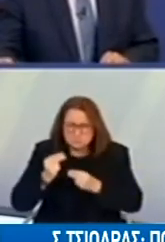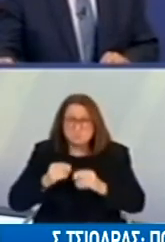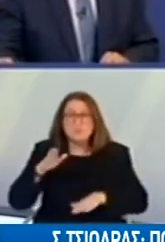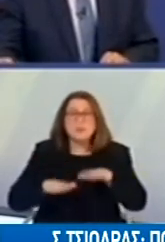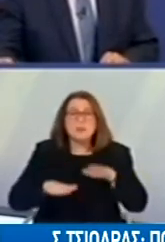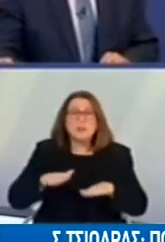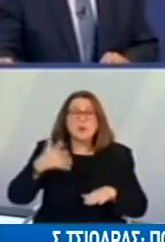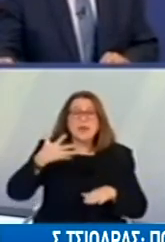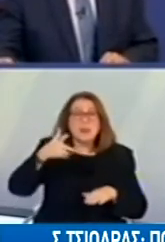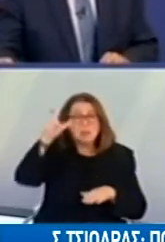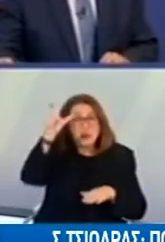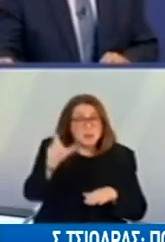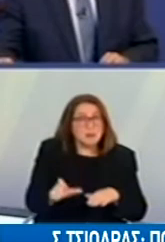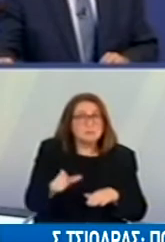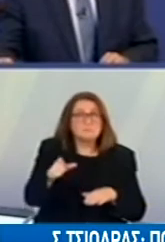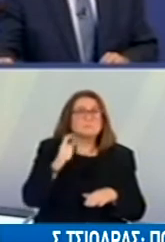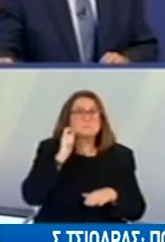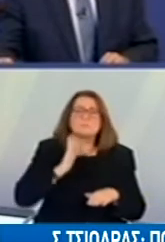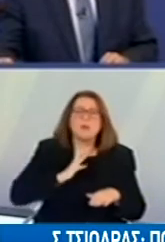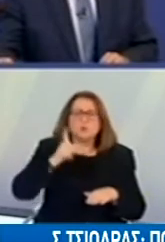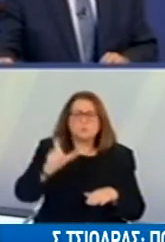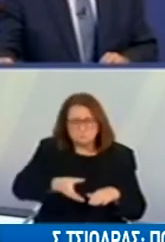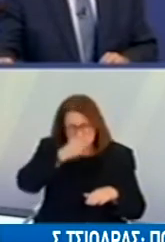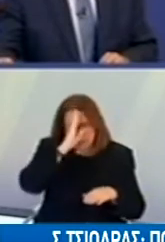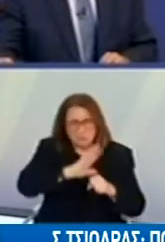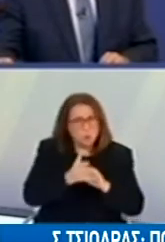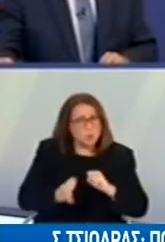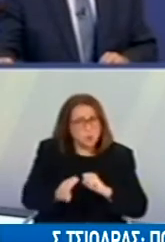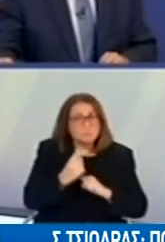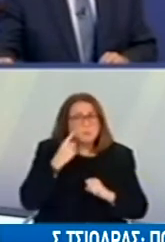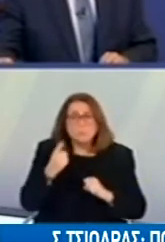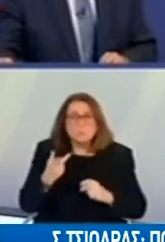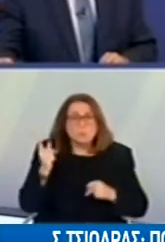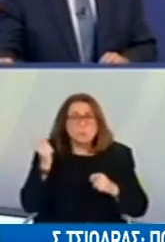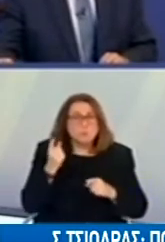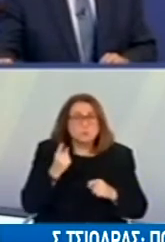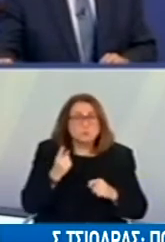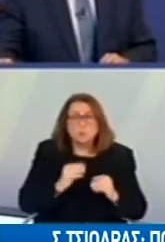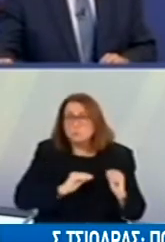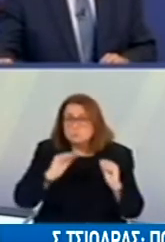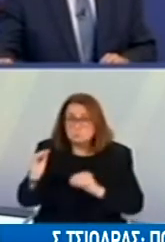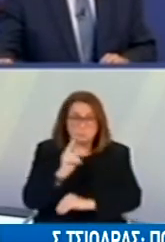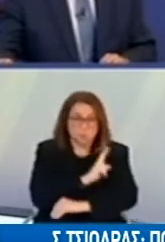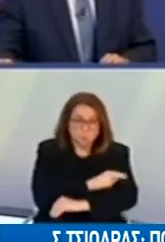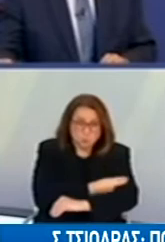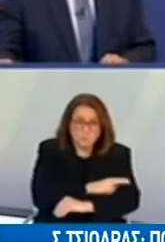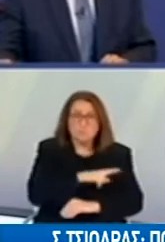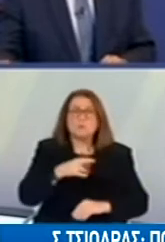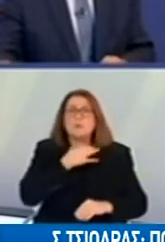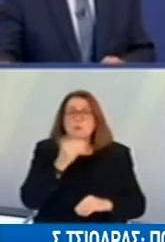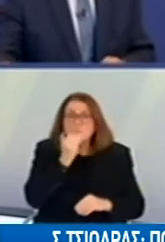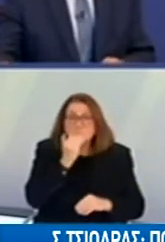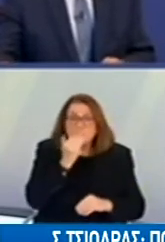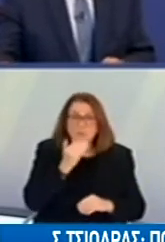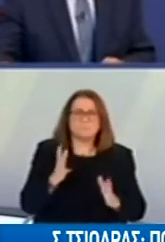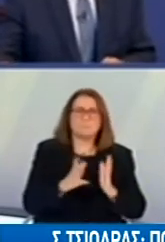από κορονοϊό να νοσηλευτεί στο νοσοκομείο ή να ακόμα και να μπει στη ΜΕΘ. Και βλέπετε πόσο σημαντική είναι αυτή η πιθανότητα στην Ελλάδα αυτή τη στιγμή για